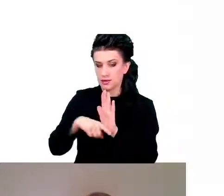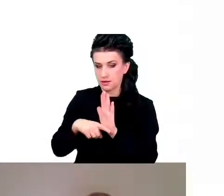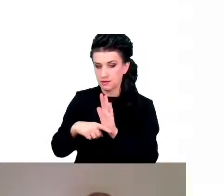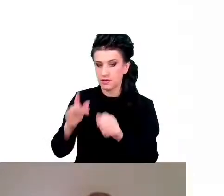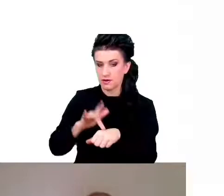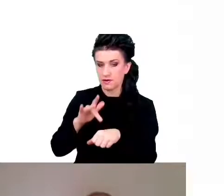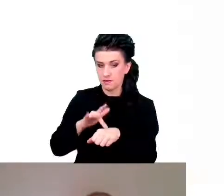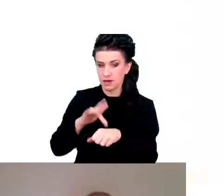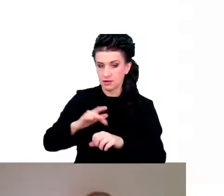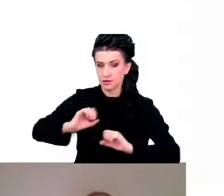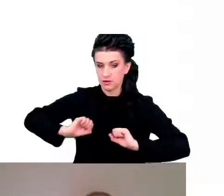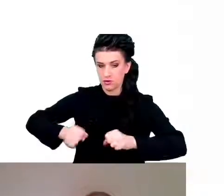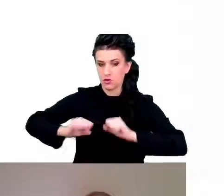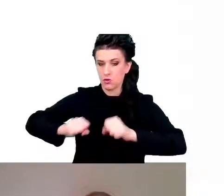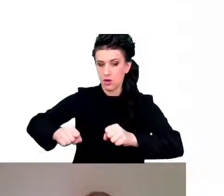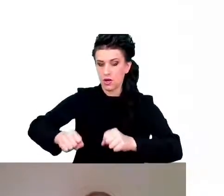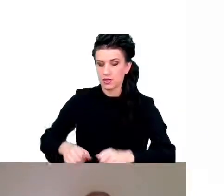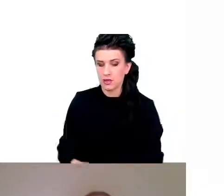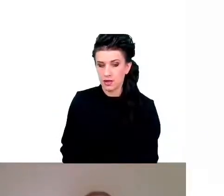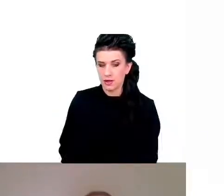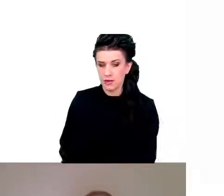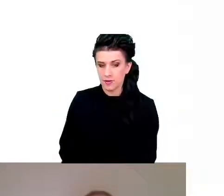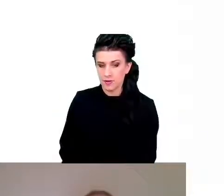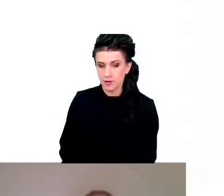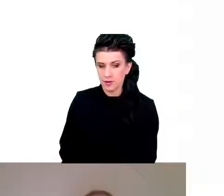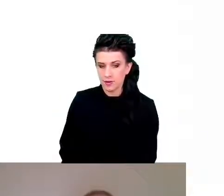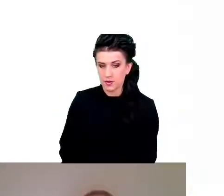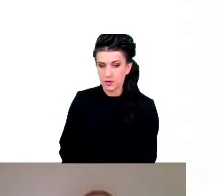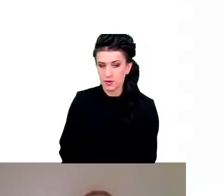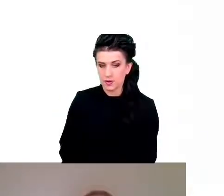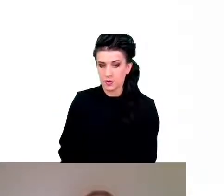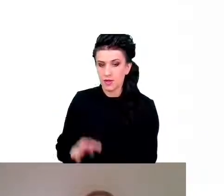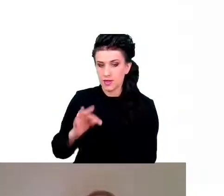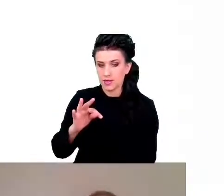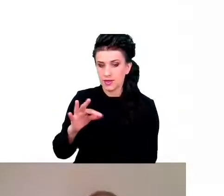praktywnych form tlenia.